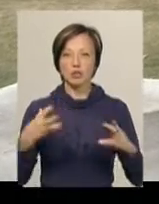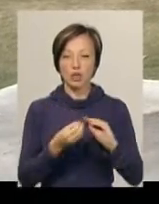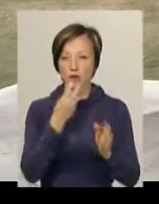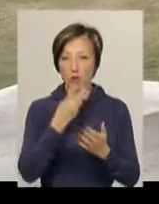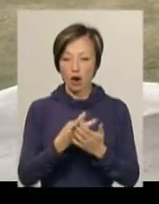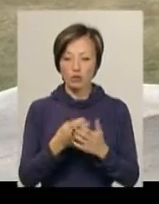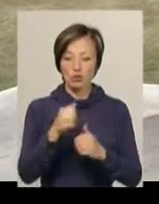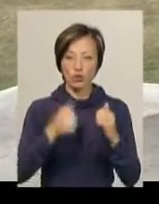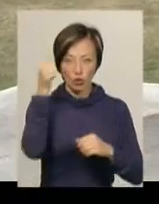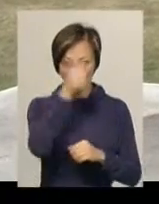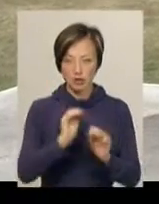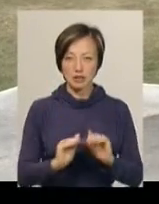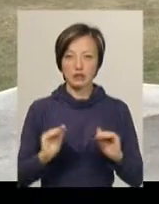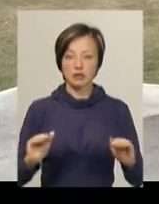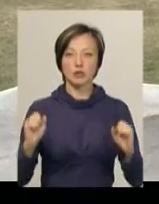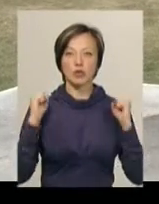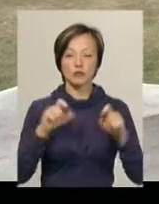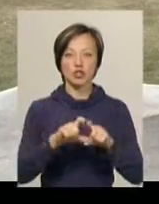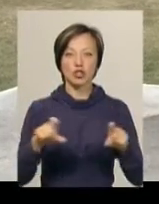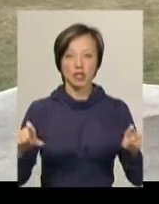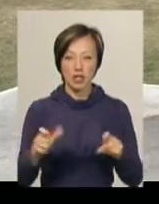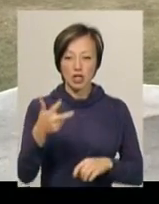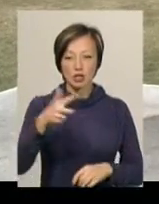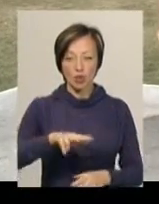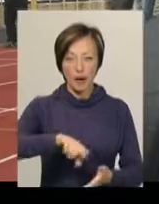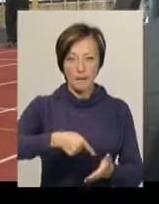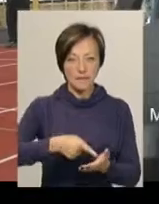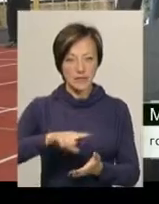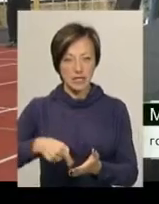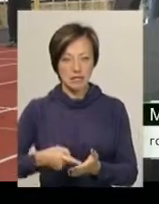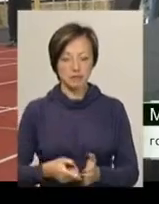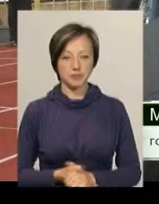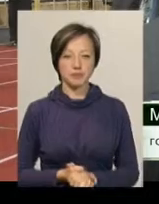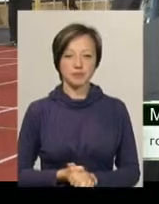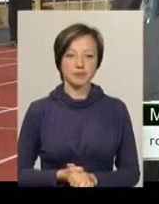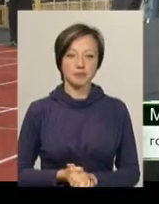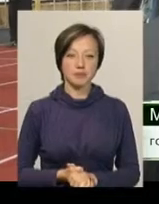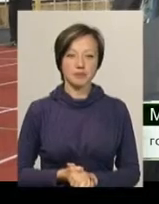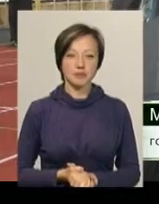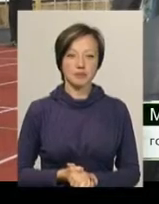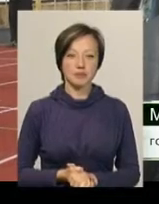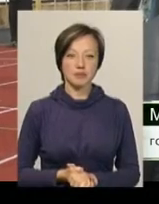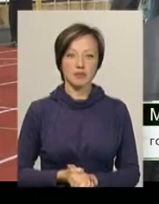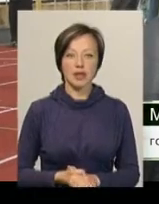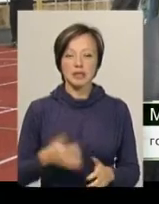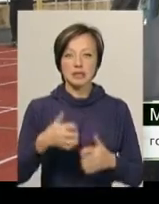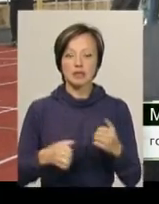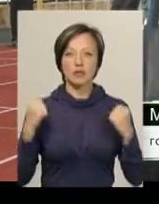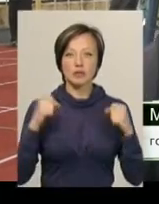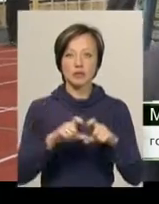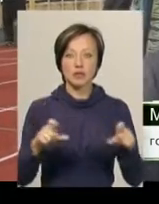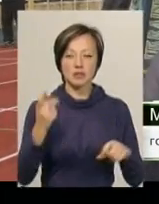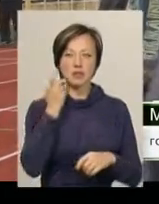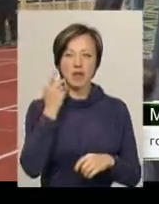показують з року в рік вихованці дитячо-юнацьких спортивних шкіл трьох міст. Серед дівчат, так традиційно, Хмельницький,